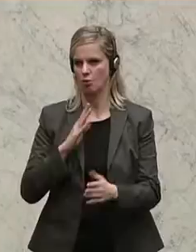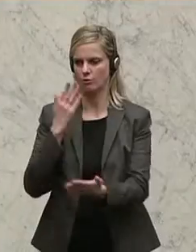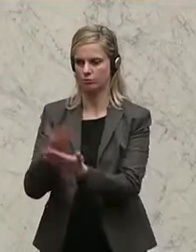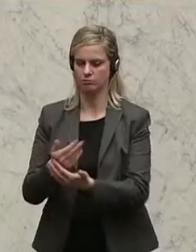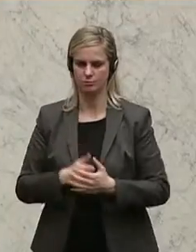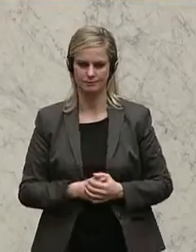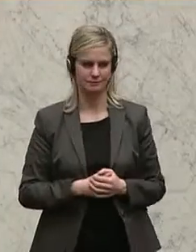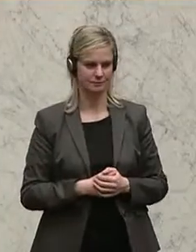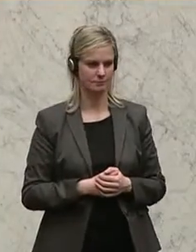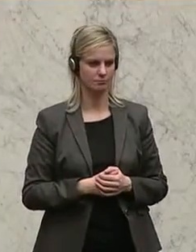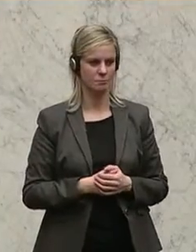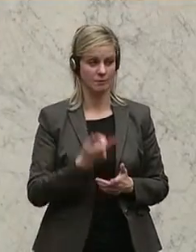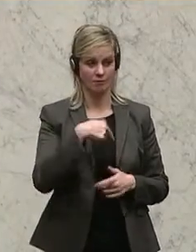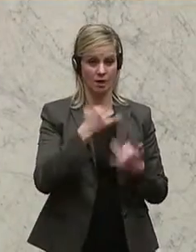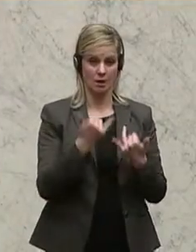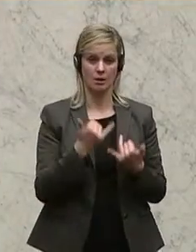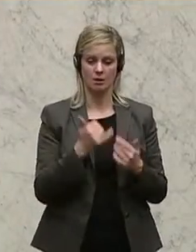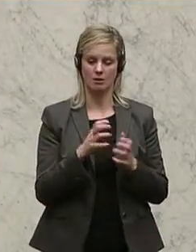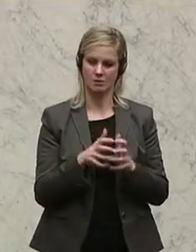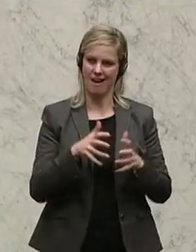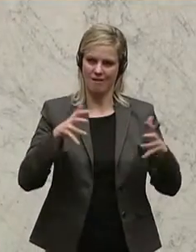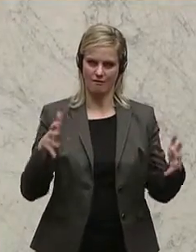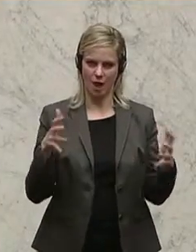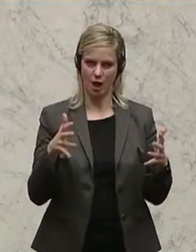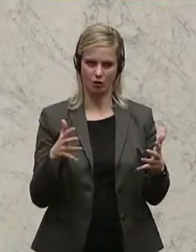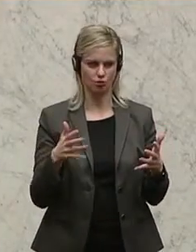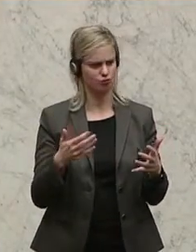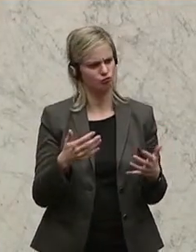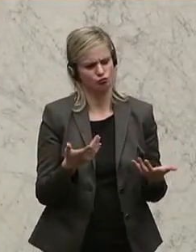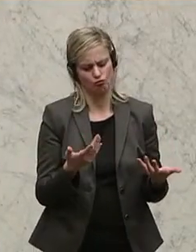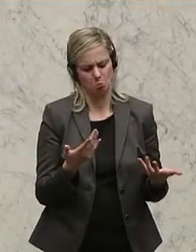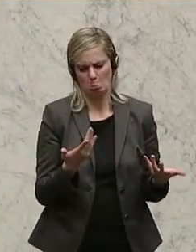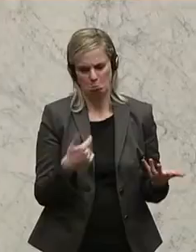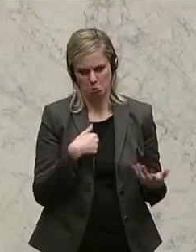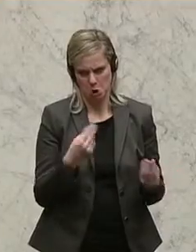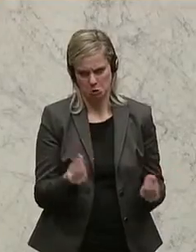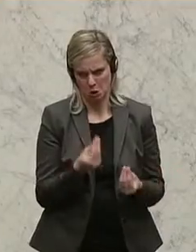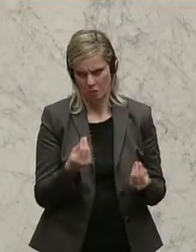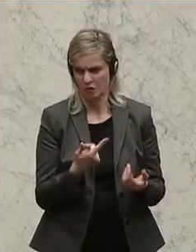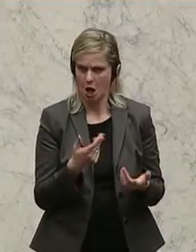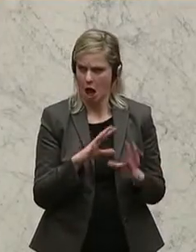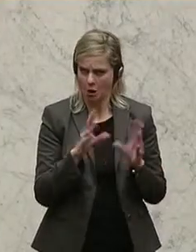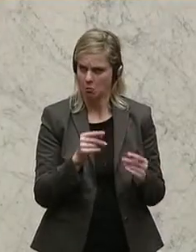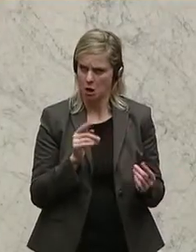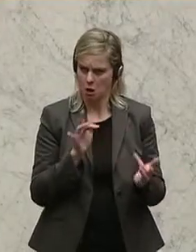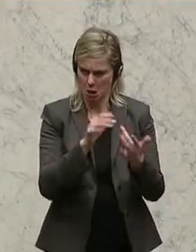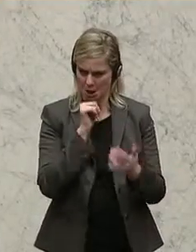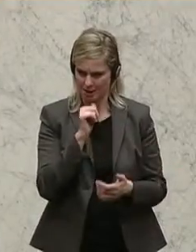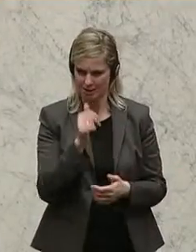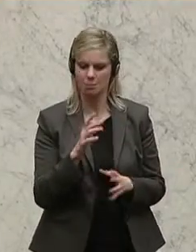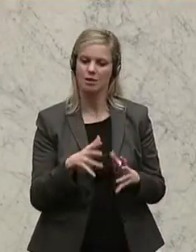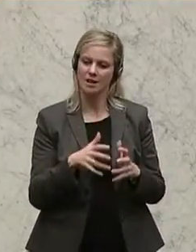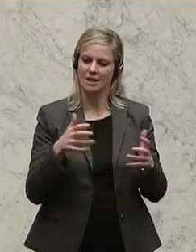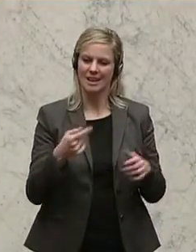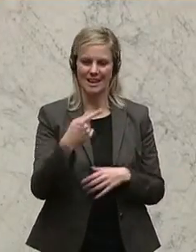Wenn wir jetzt das ausdehnen würden, ich bin da nicht unbedingt grundsätzlich dagegen, würden wir das ausdehnen und sozusagen